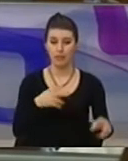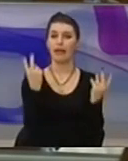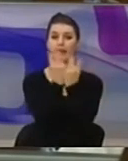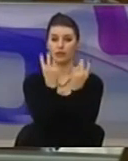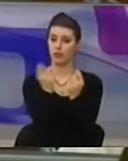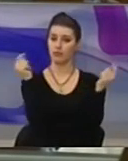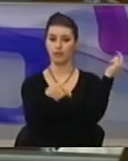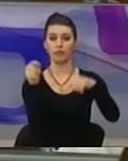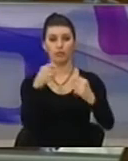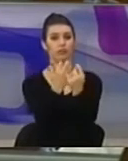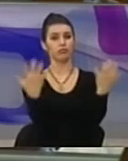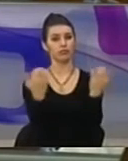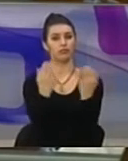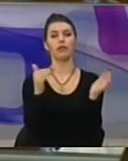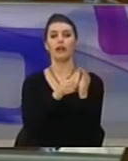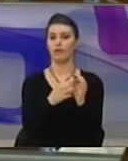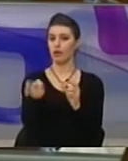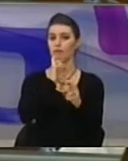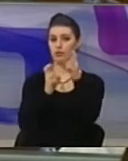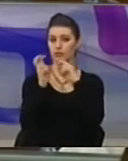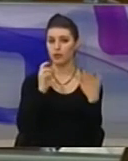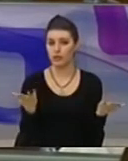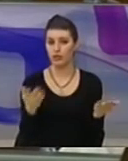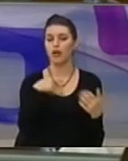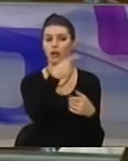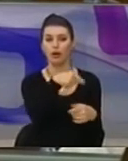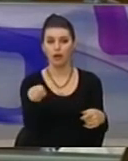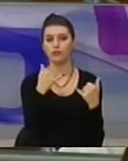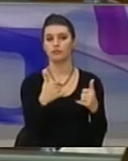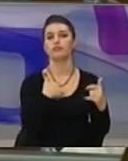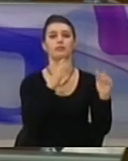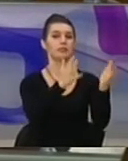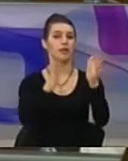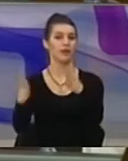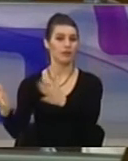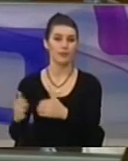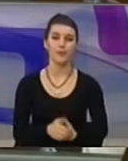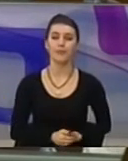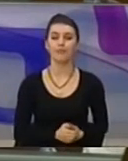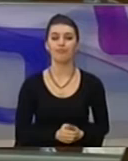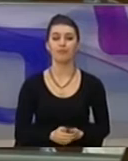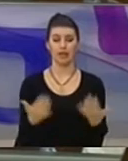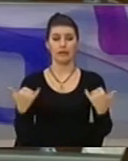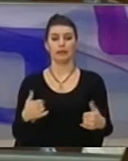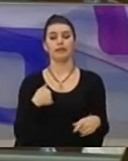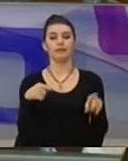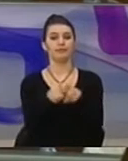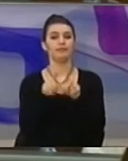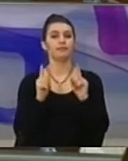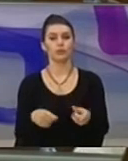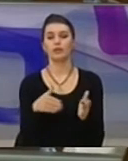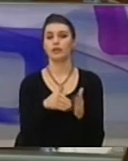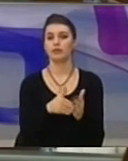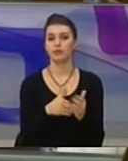madhë prezent dhe të na përgjigjeni, po është për të përshëndetur kjo prezenca juajsat. Edhe onë deturimi sot duhet të ndalën pa tjetër